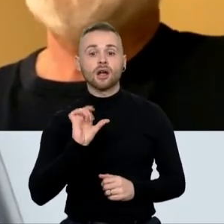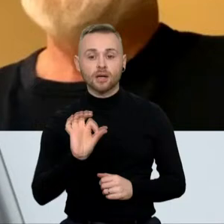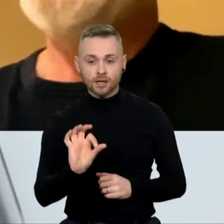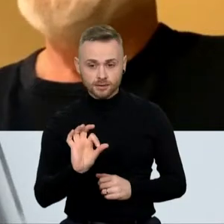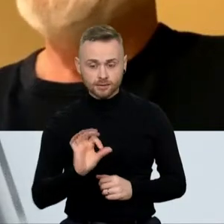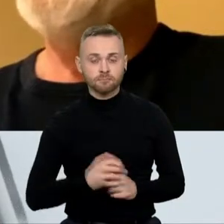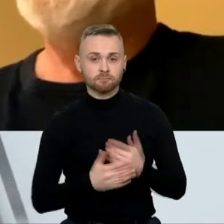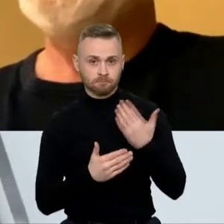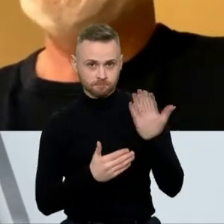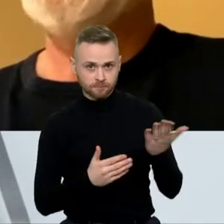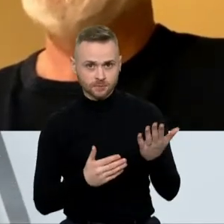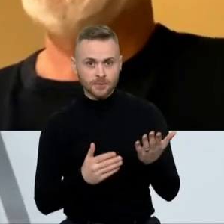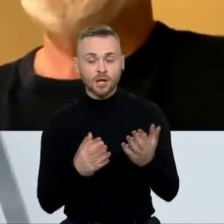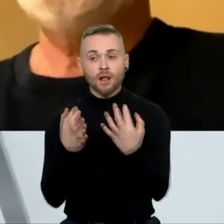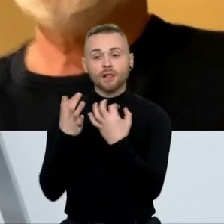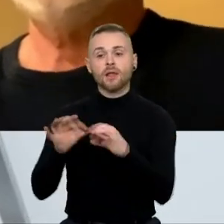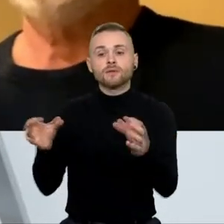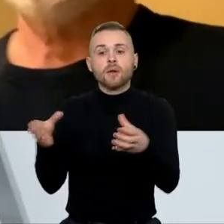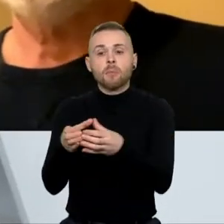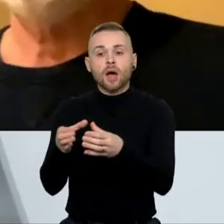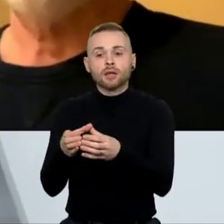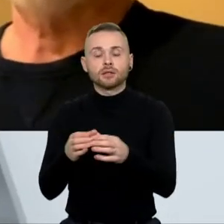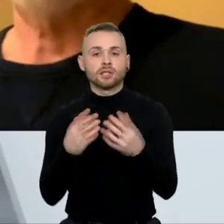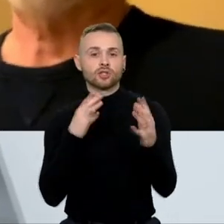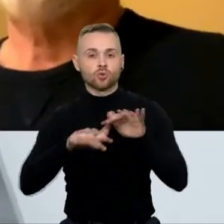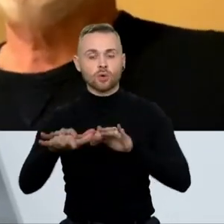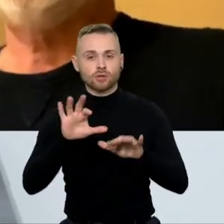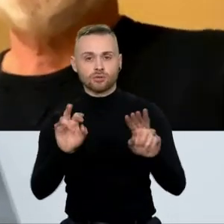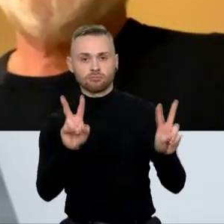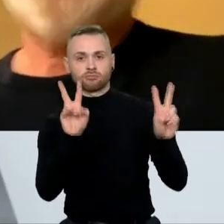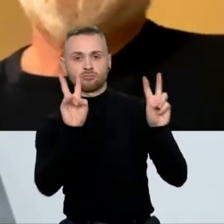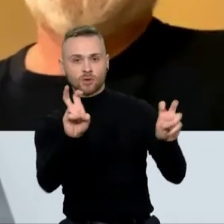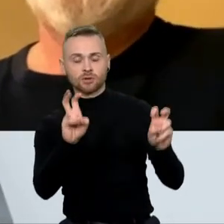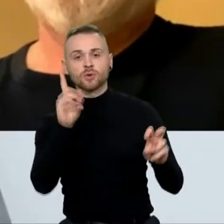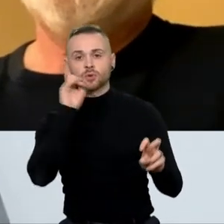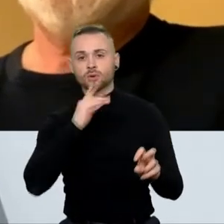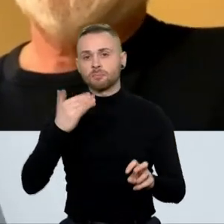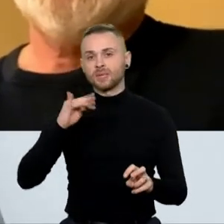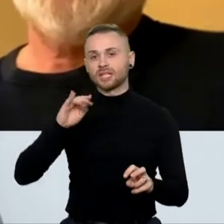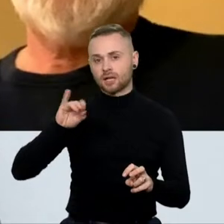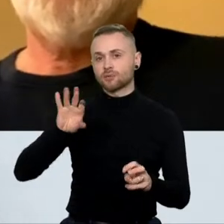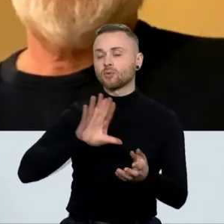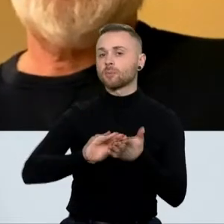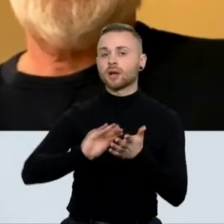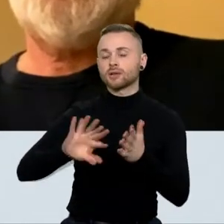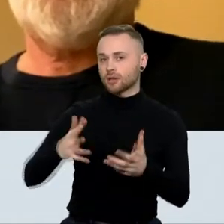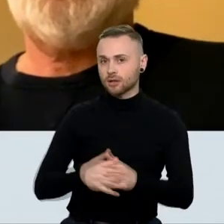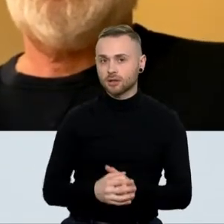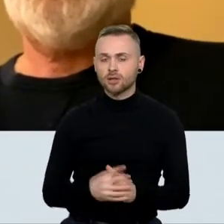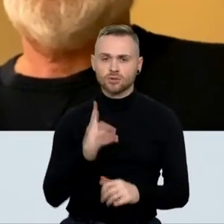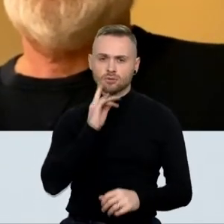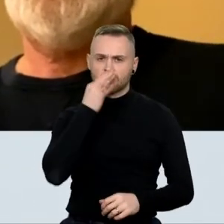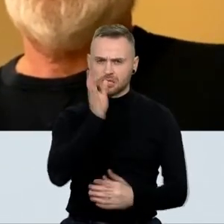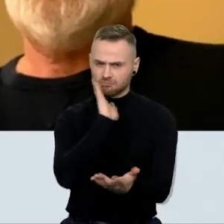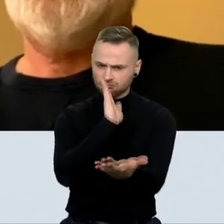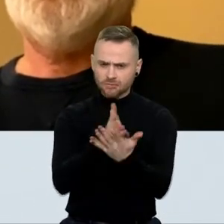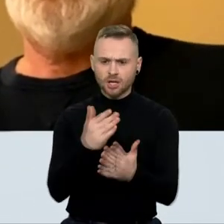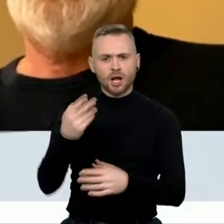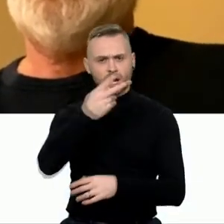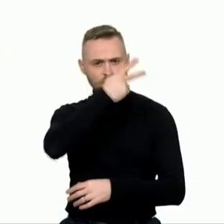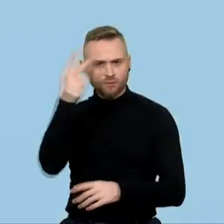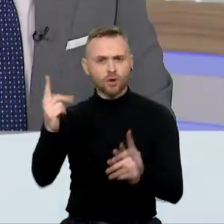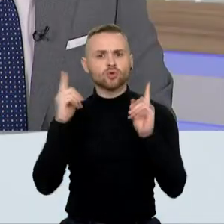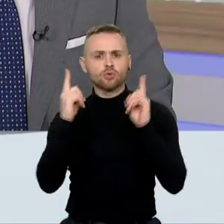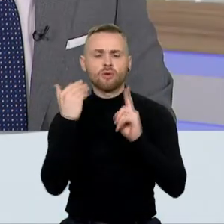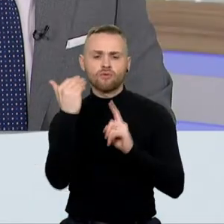koalicijos partneriai, laisviečiai, šią situaciją pakomentavo labai paprastai, taip atsituosiu Vytau Tamitalą feisbukėjais rašo, pasakysiu tiesiai, Lietuvos saugumas tapo